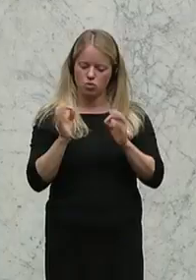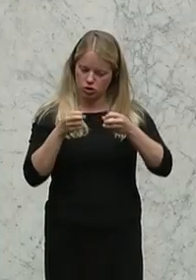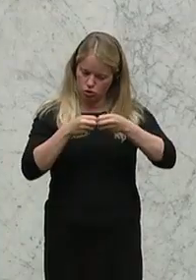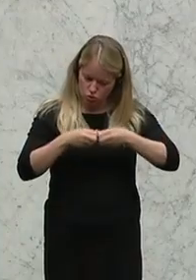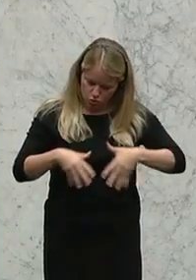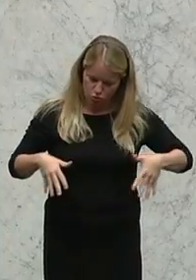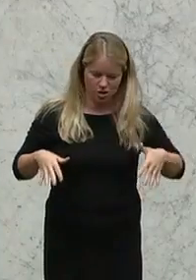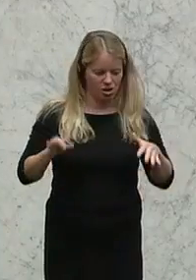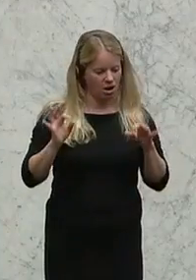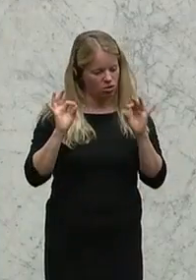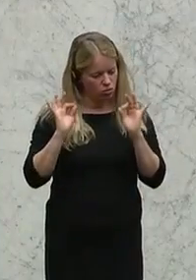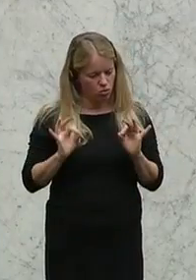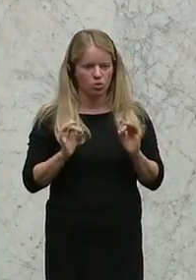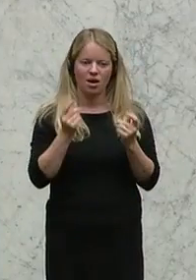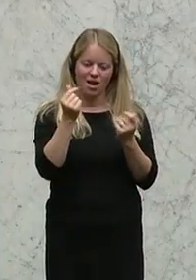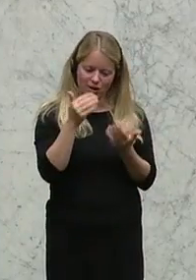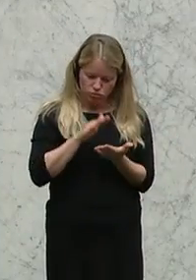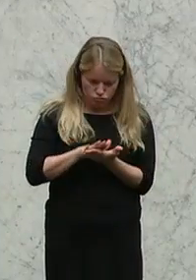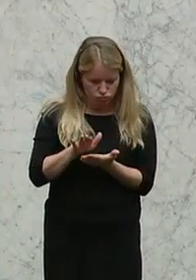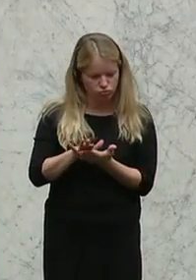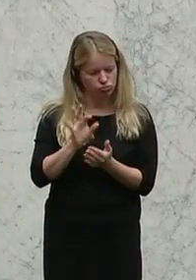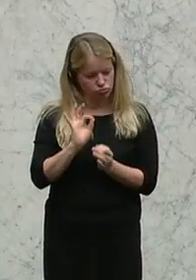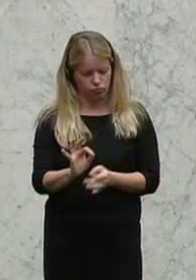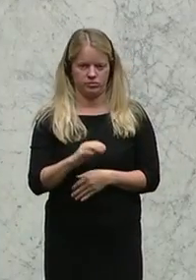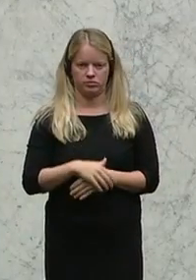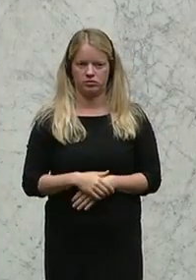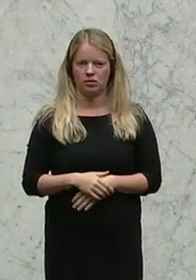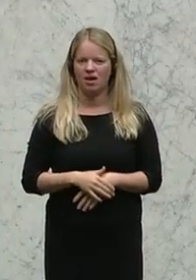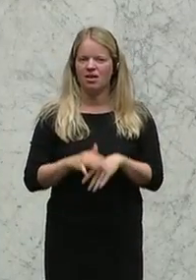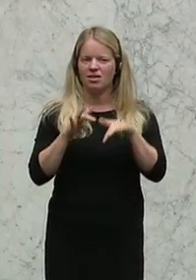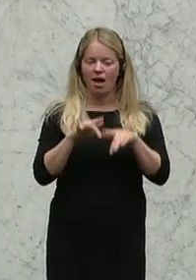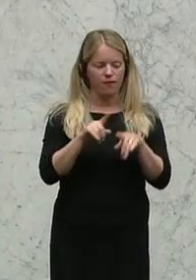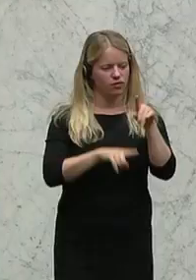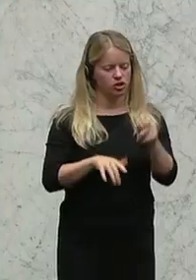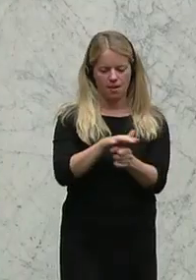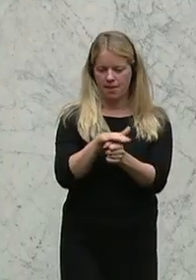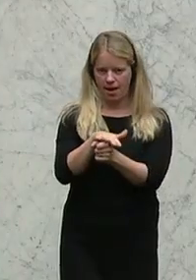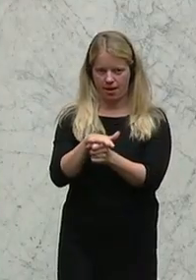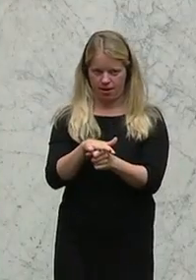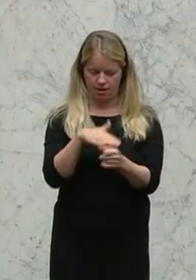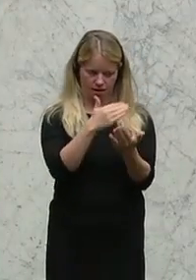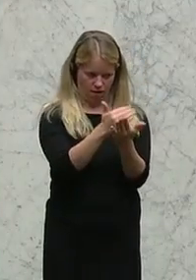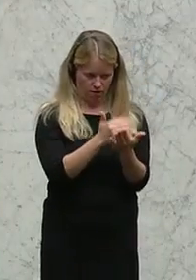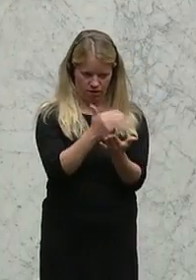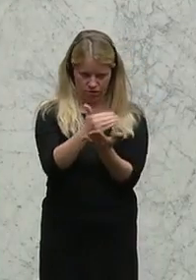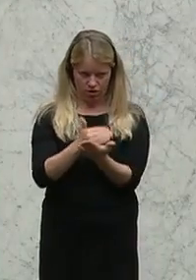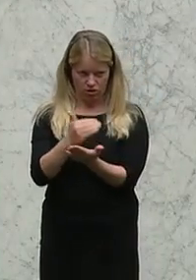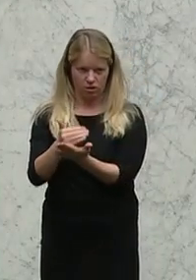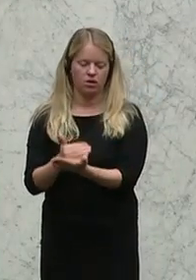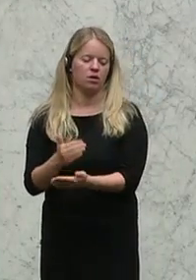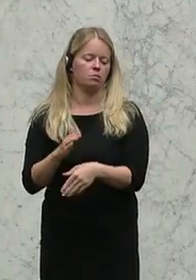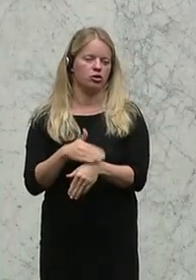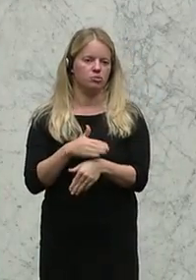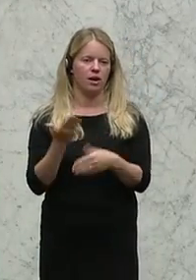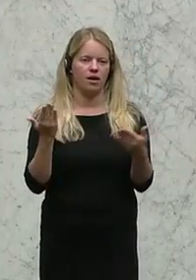effizient vorzugehen. Hier sind verschiedene Bereiche aufgeführt. Die beginnen bei der